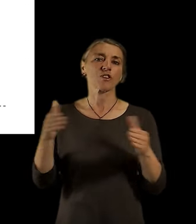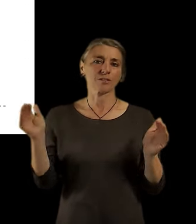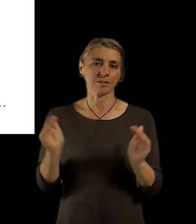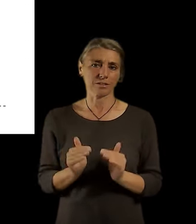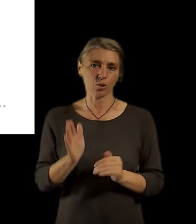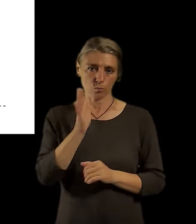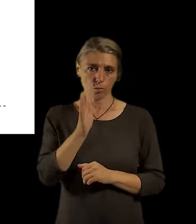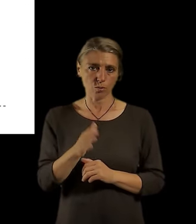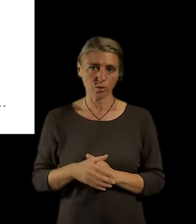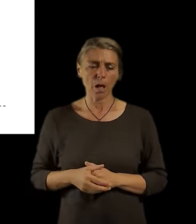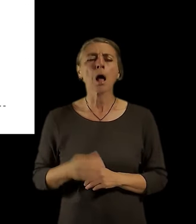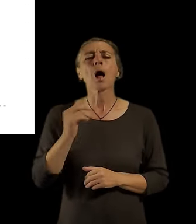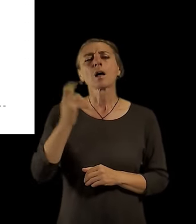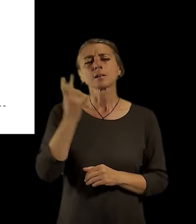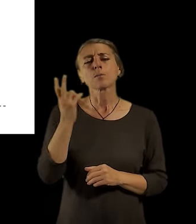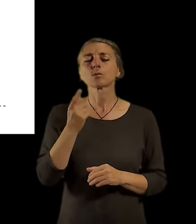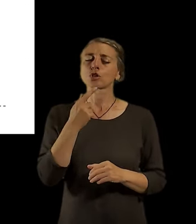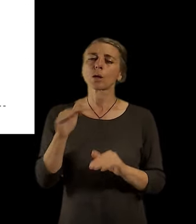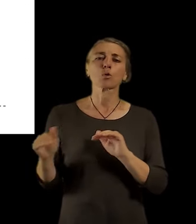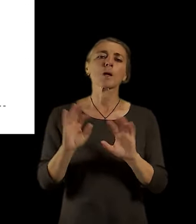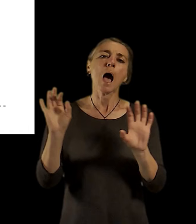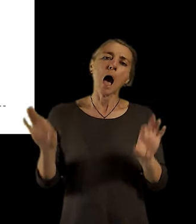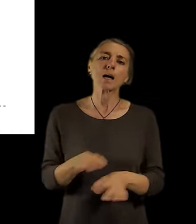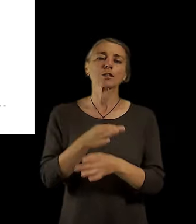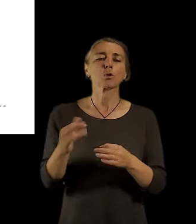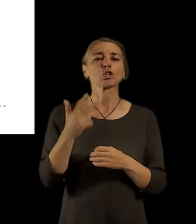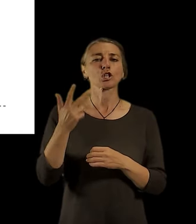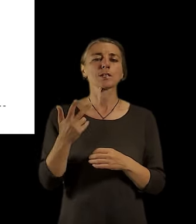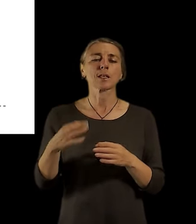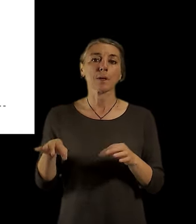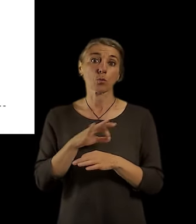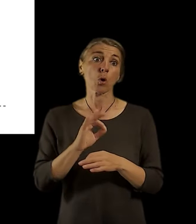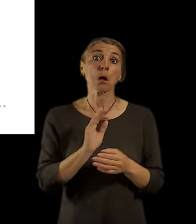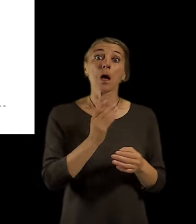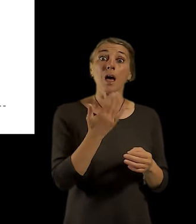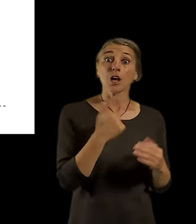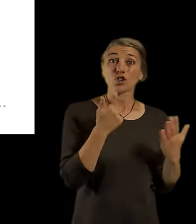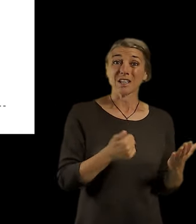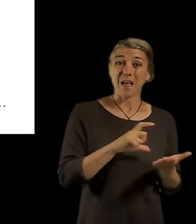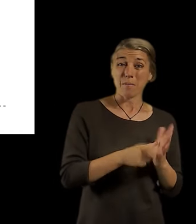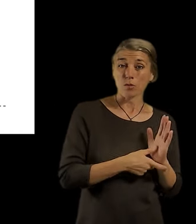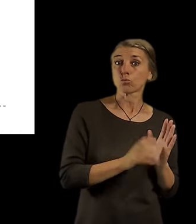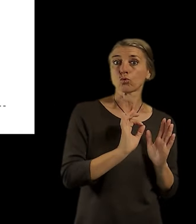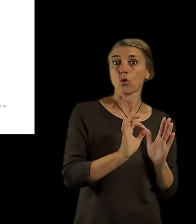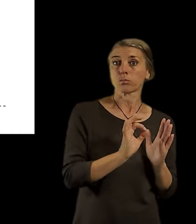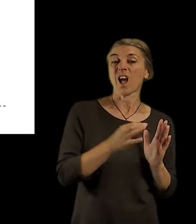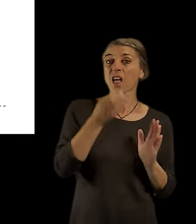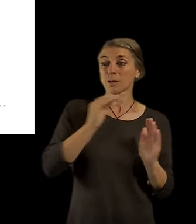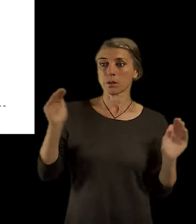nějaký limit, který je doporučovaný je 30 metrů, takže jsme na tom pořád dobře. Ale těch 406 metrů, potom ubyde, tak už může být